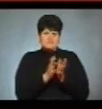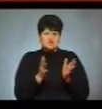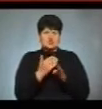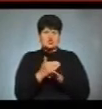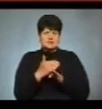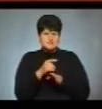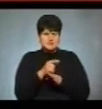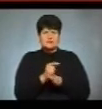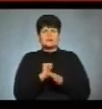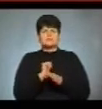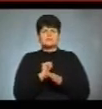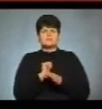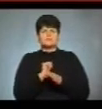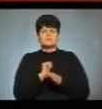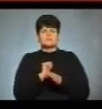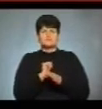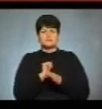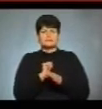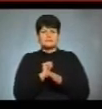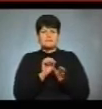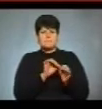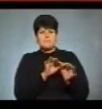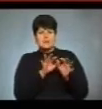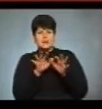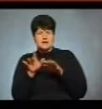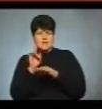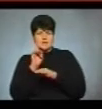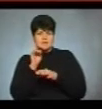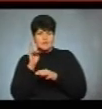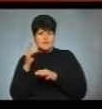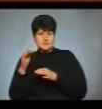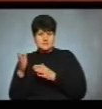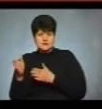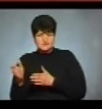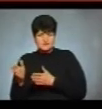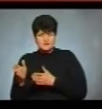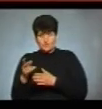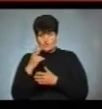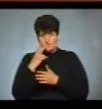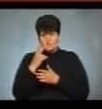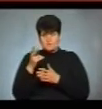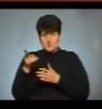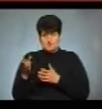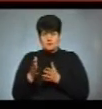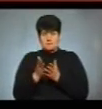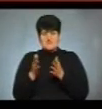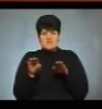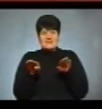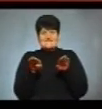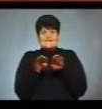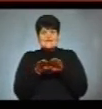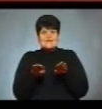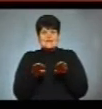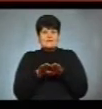частина перетікає до Зеленського частково, то, відповідно, бачимо більше вирівнювання цих